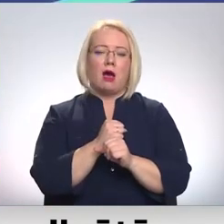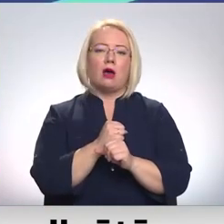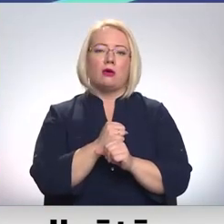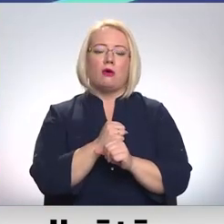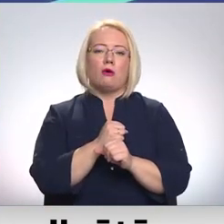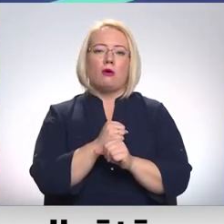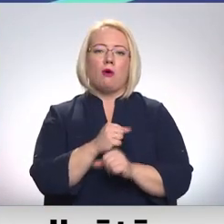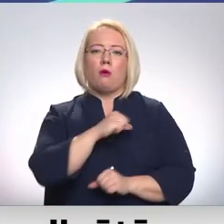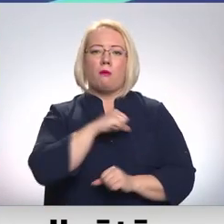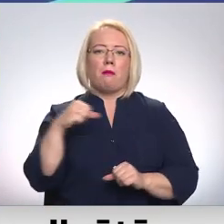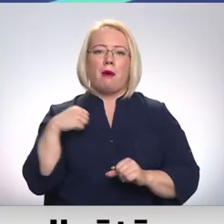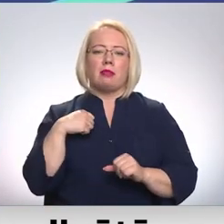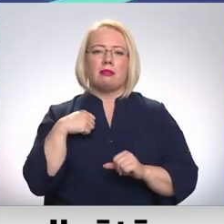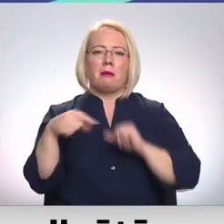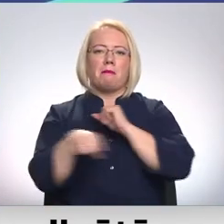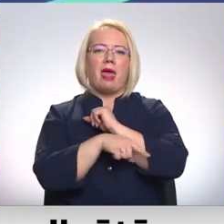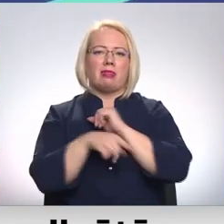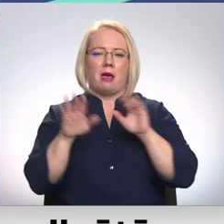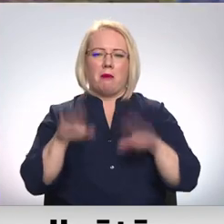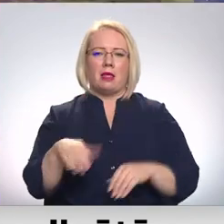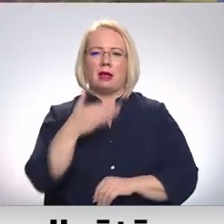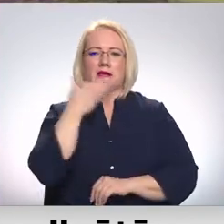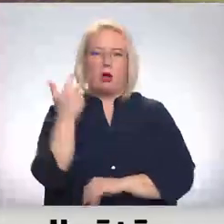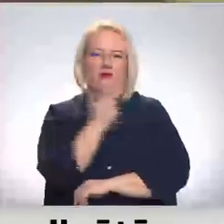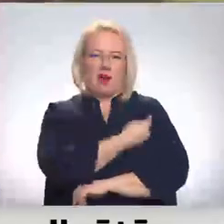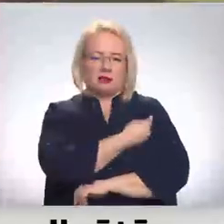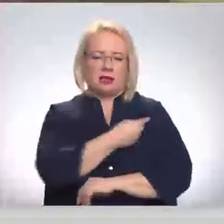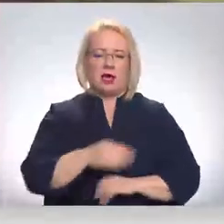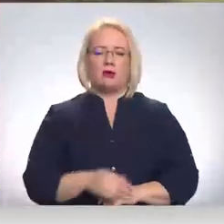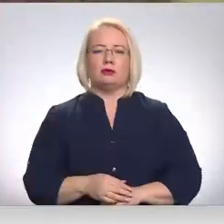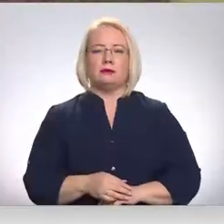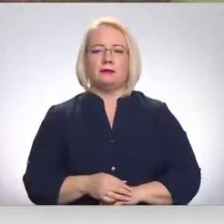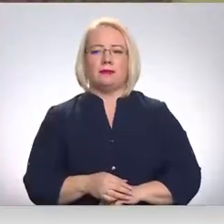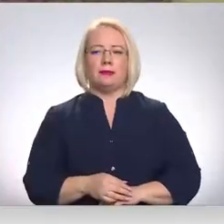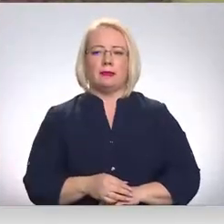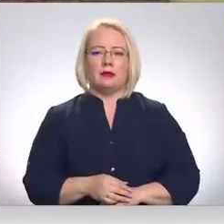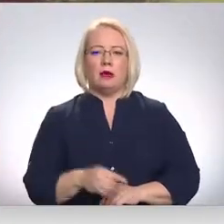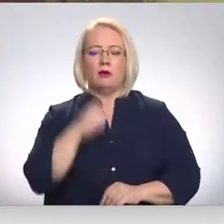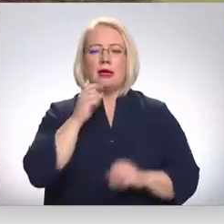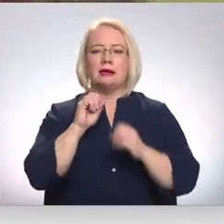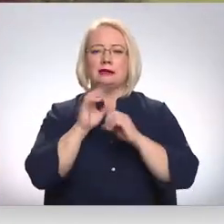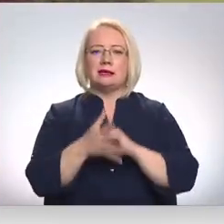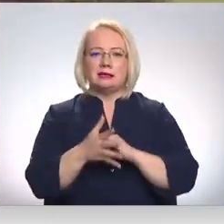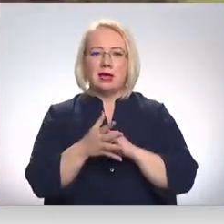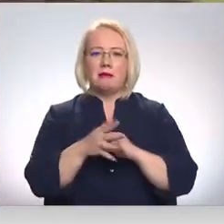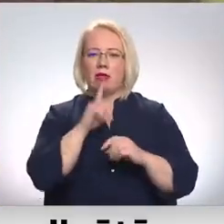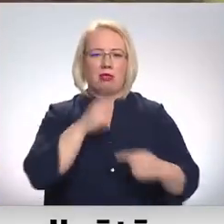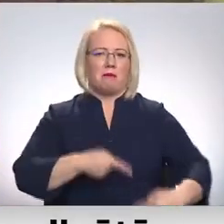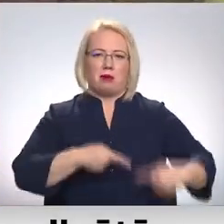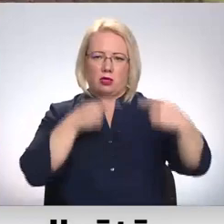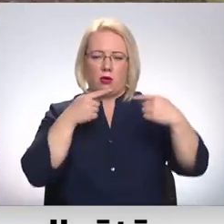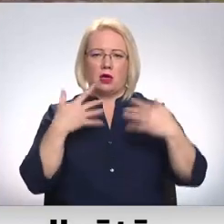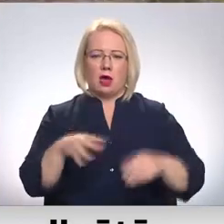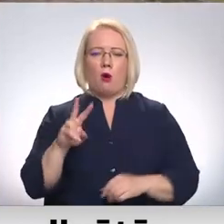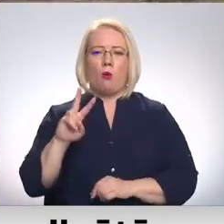pati pēdējā paliku, kas nav vakcinēs. Proses sistēma ne papriš. Sistēmai nepretošos. Es jau